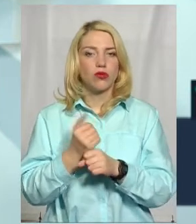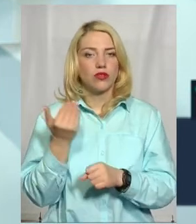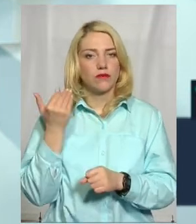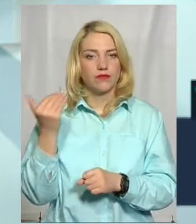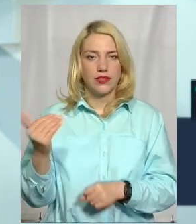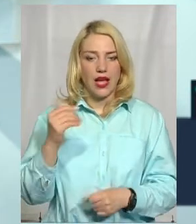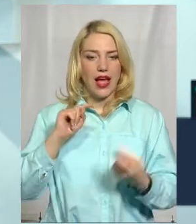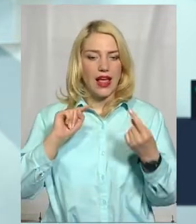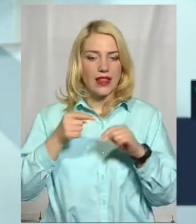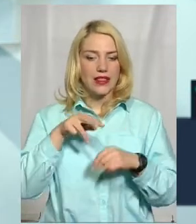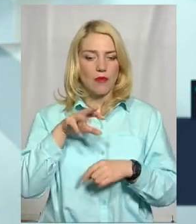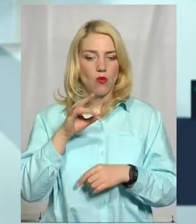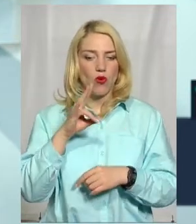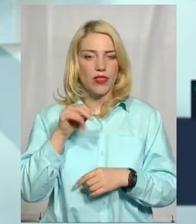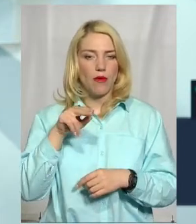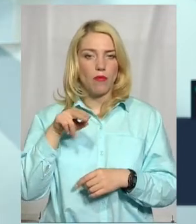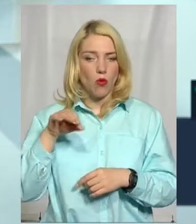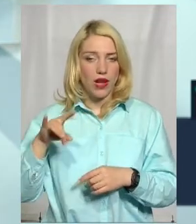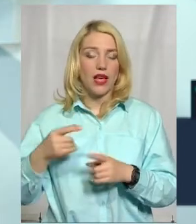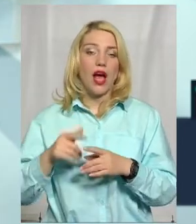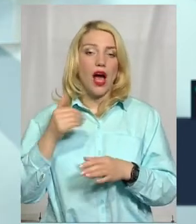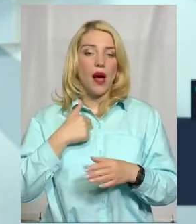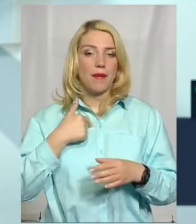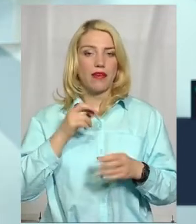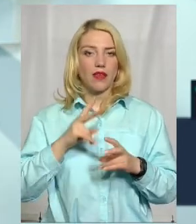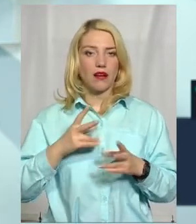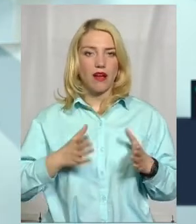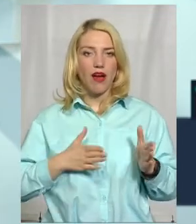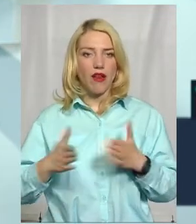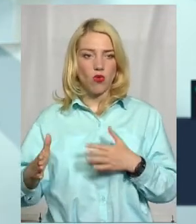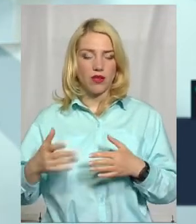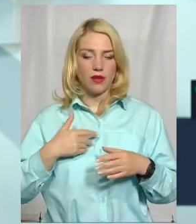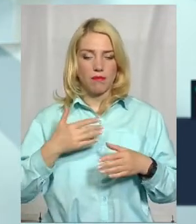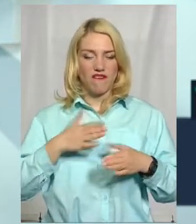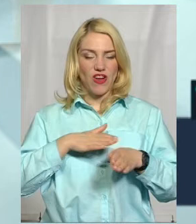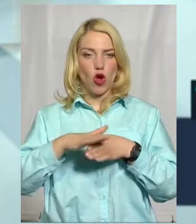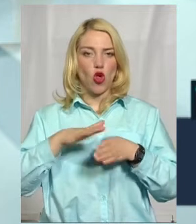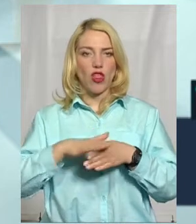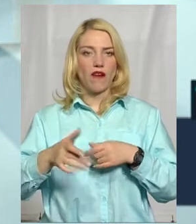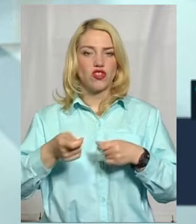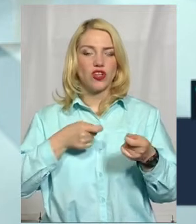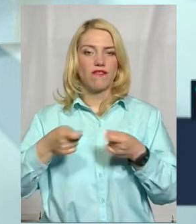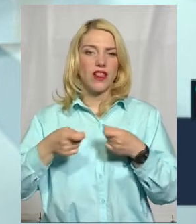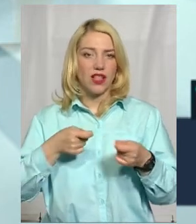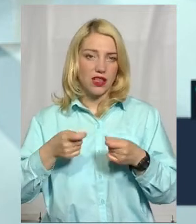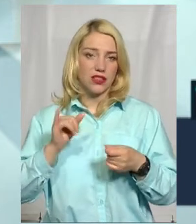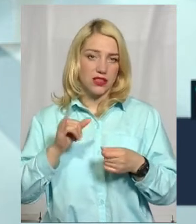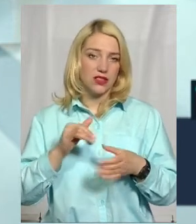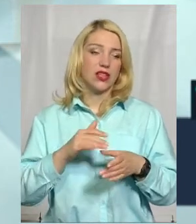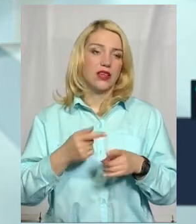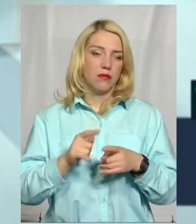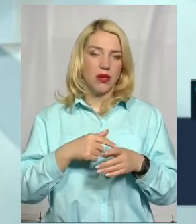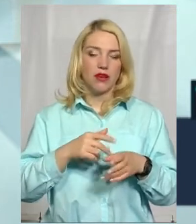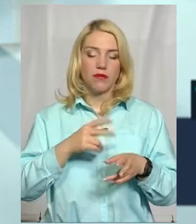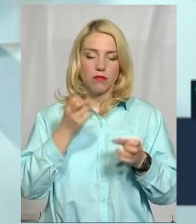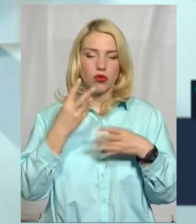комітету, але ми як регулятор, як перевізник, як орган виконавчої влади на місцях, ми здійснюємо так званий такий оперативний